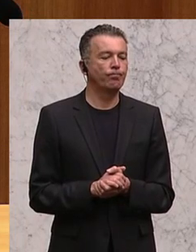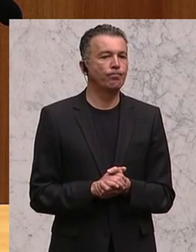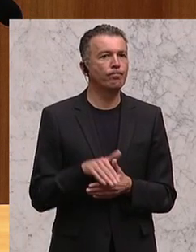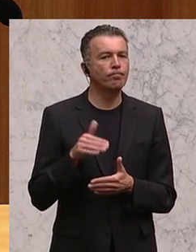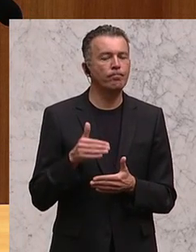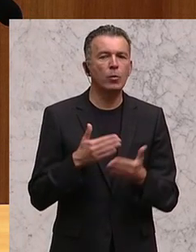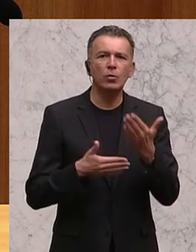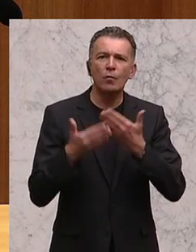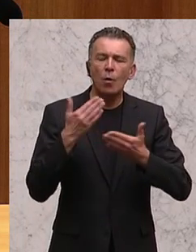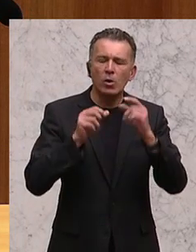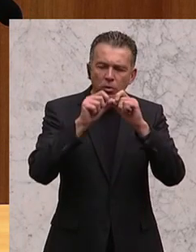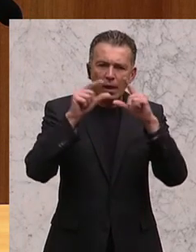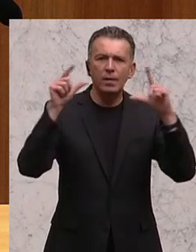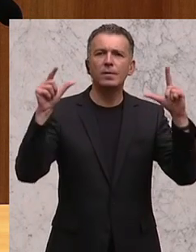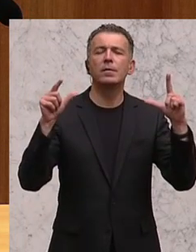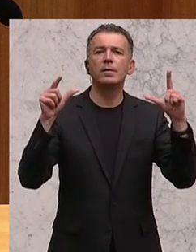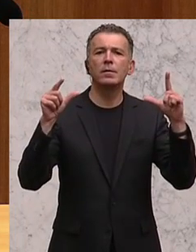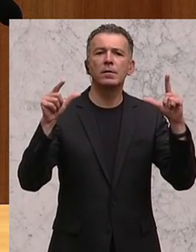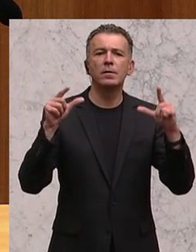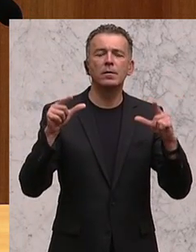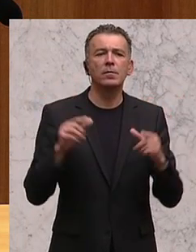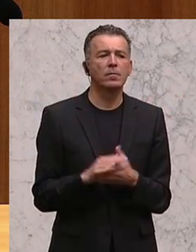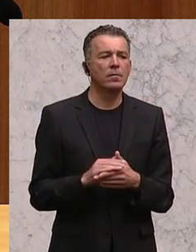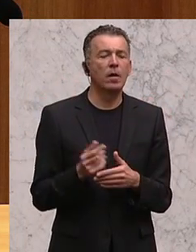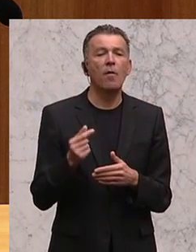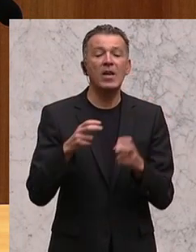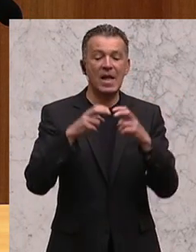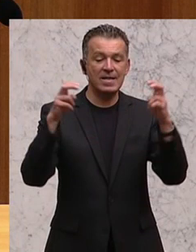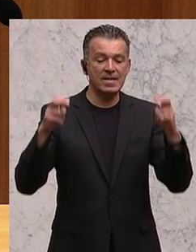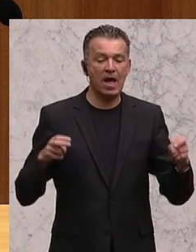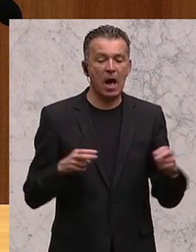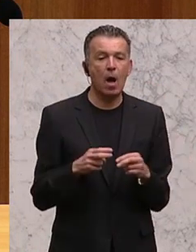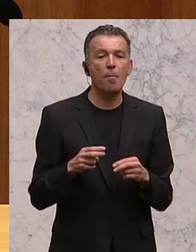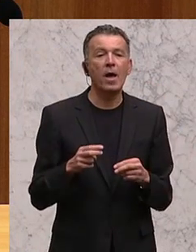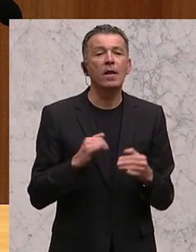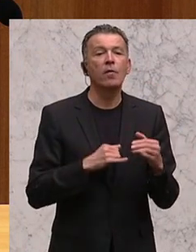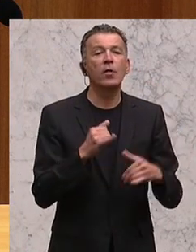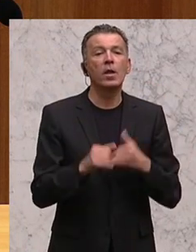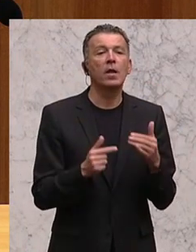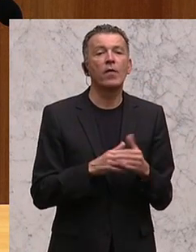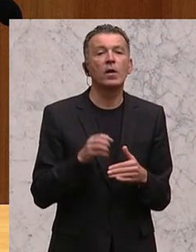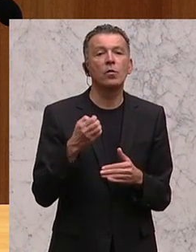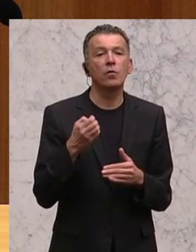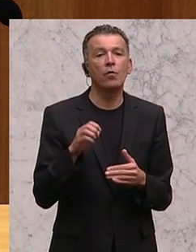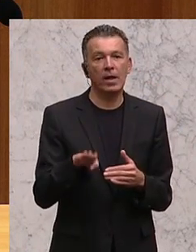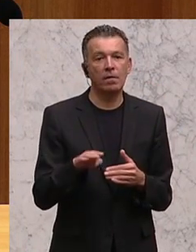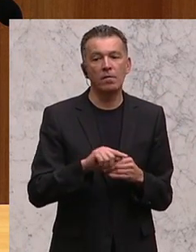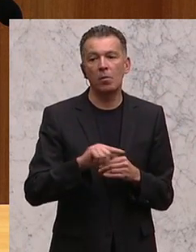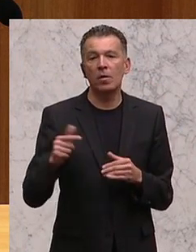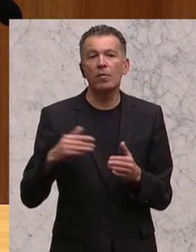sich vorstellen, dass so ein mehrjähriger Finanzrahmen für die Jahre 2014 bis 2020